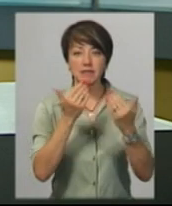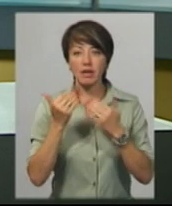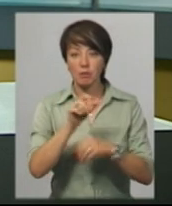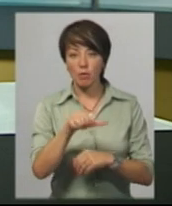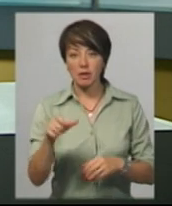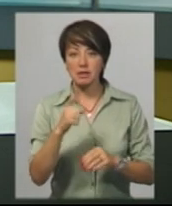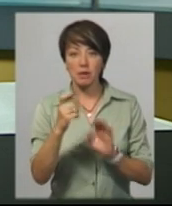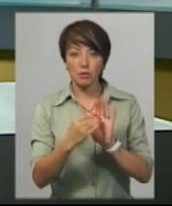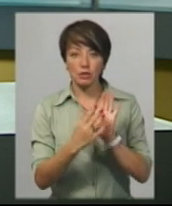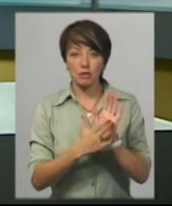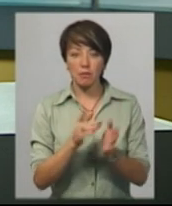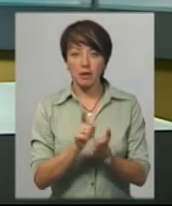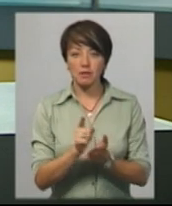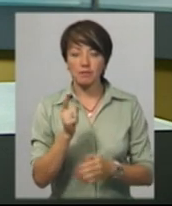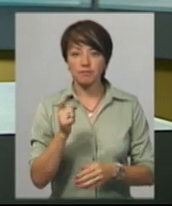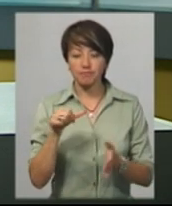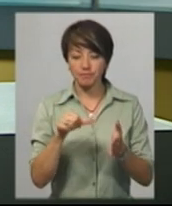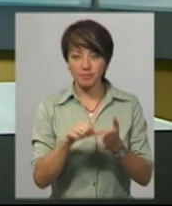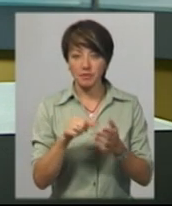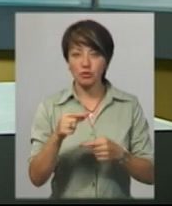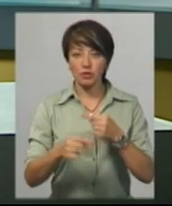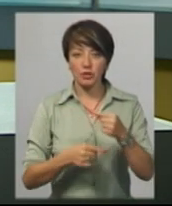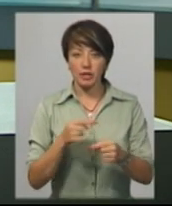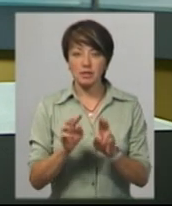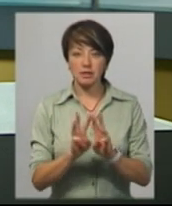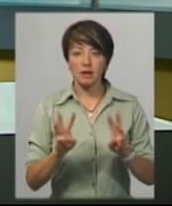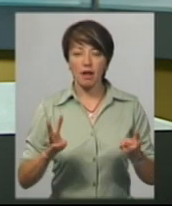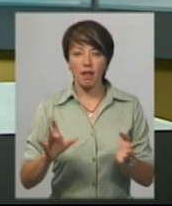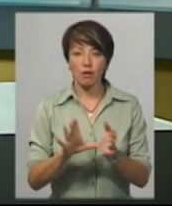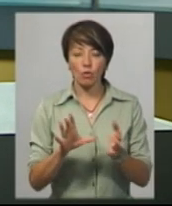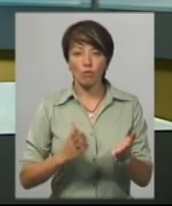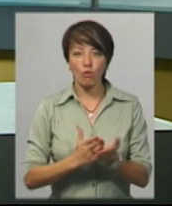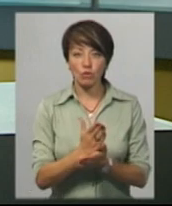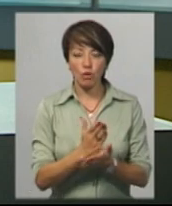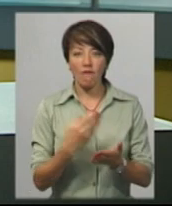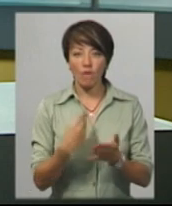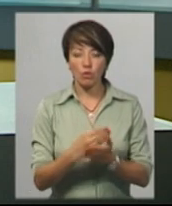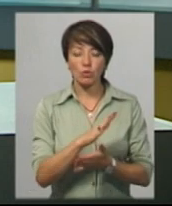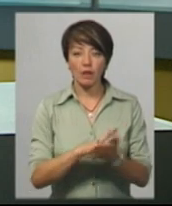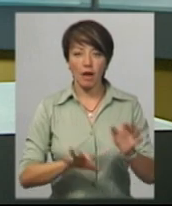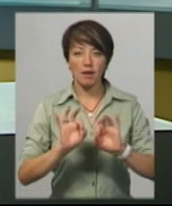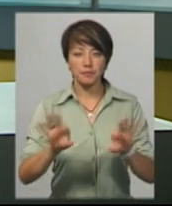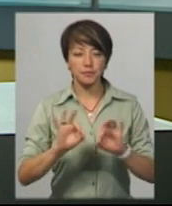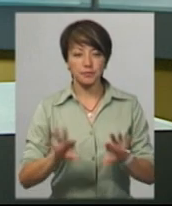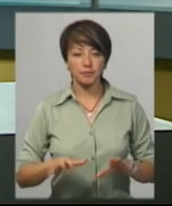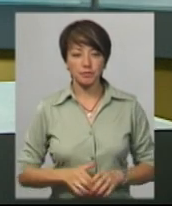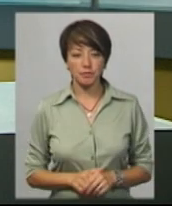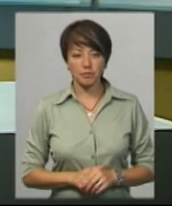призначенням пенсії в один дотик» через веб-портал електронних послуг фонду. Тему продовжить Анастасія Збродова.